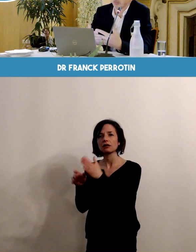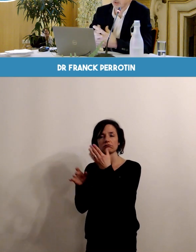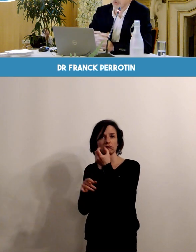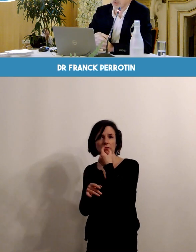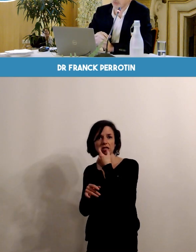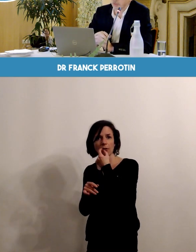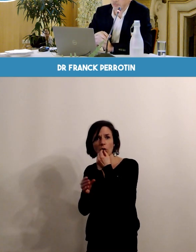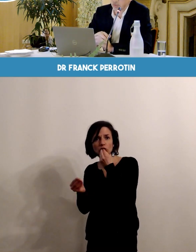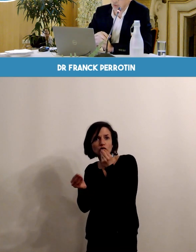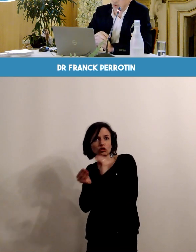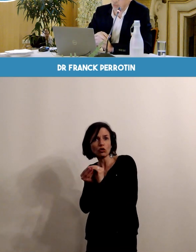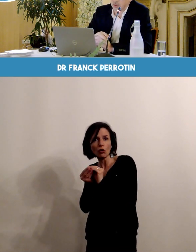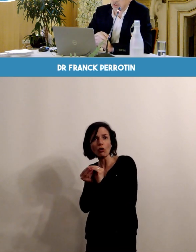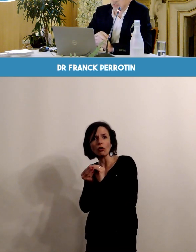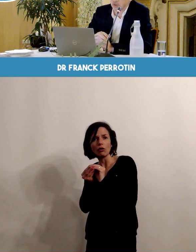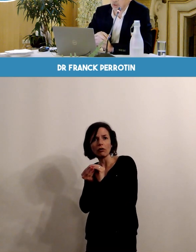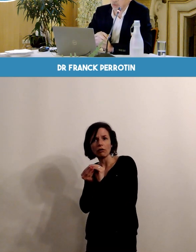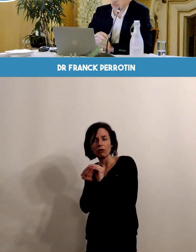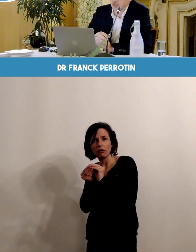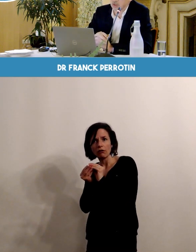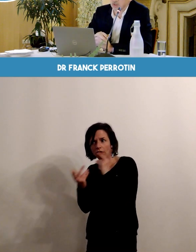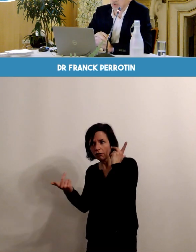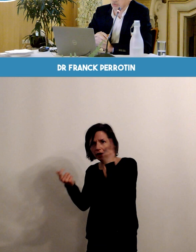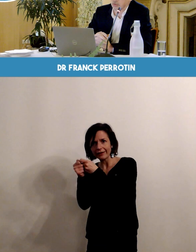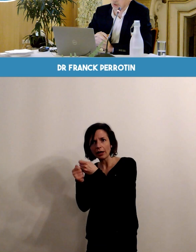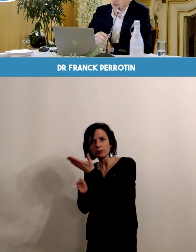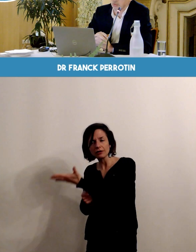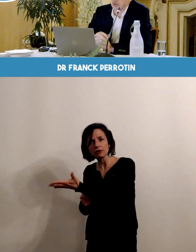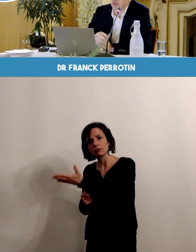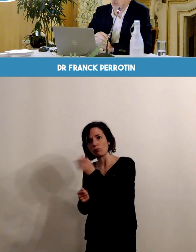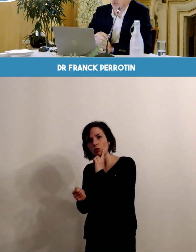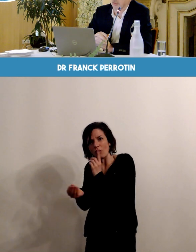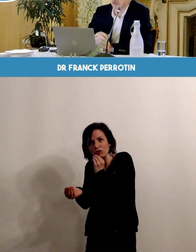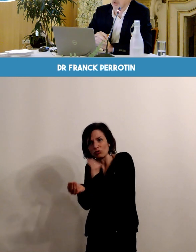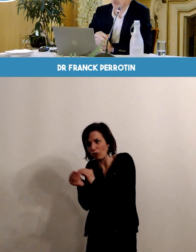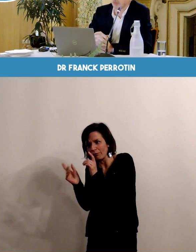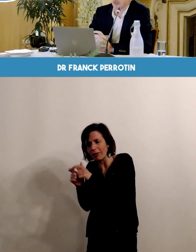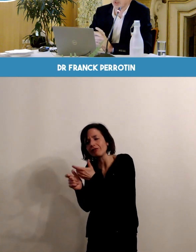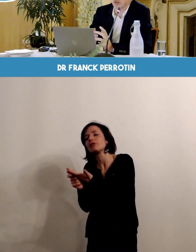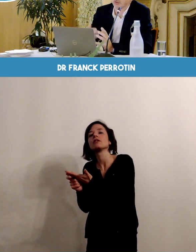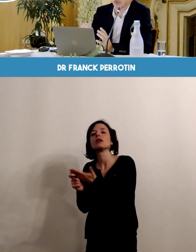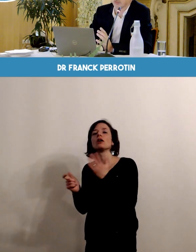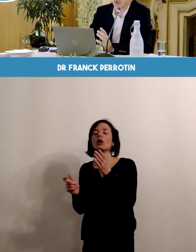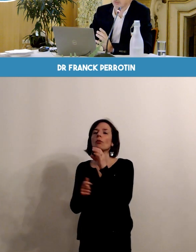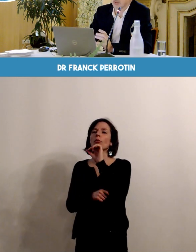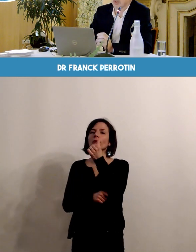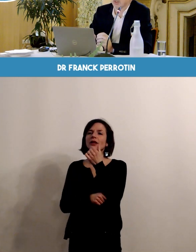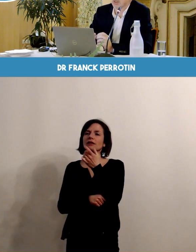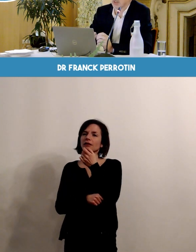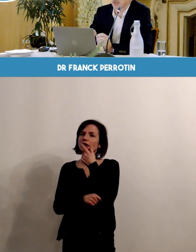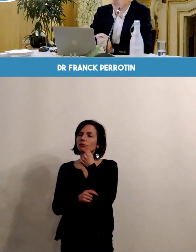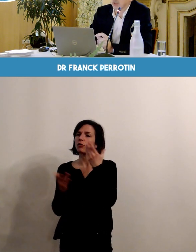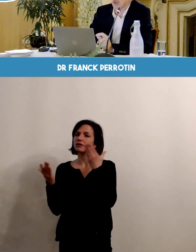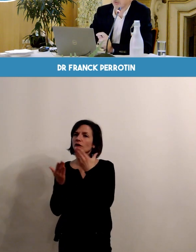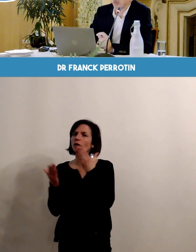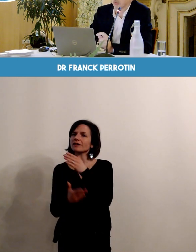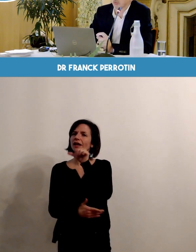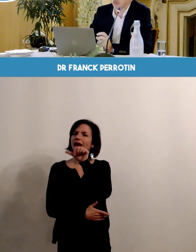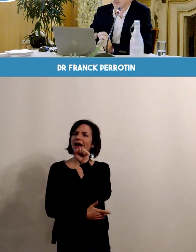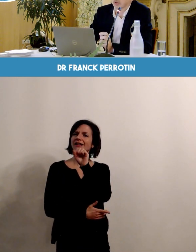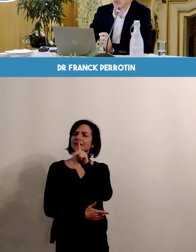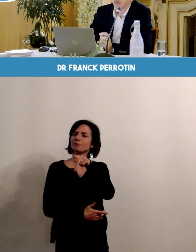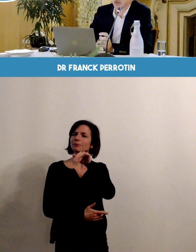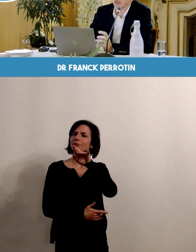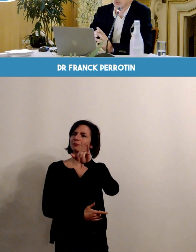vraiment très très précocement en particulier en utilisant le traitement préventif de première intention qui est utilisé c'est l'aspirine à